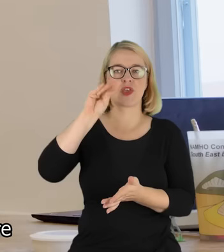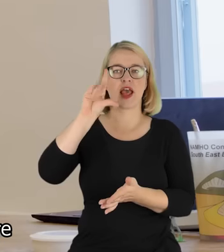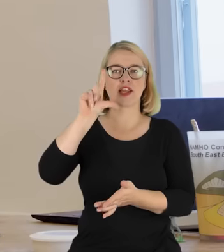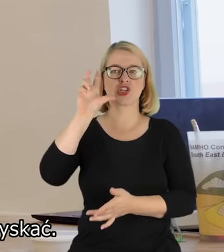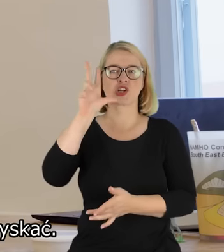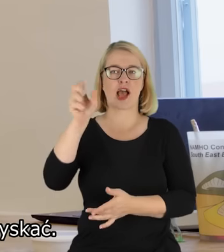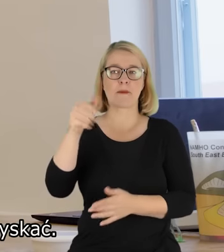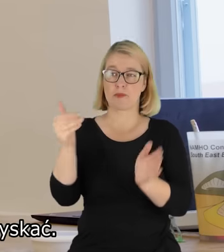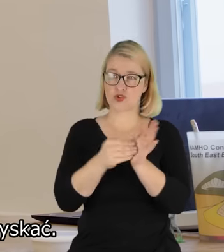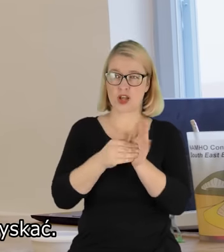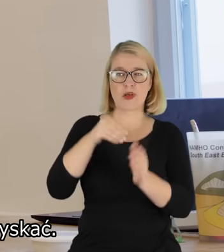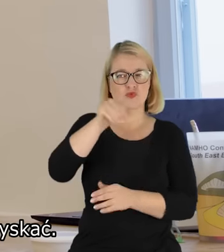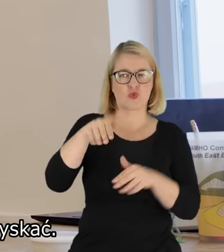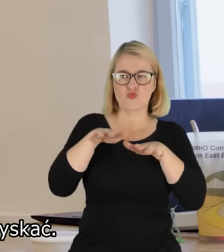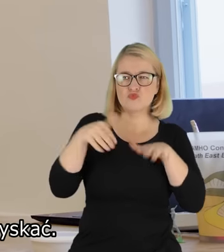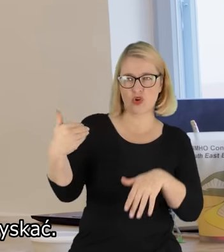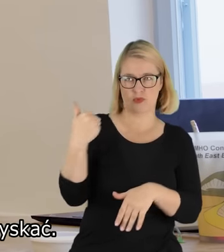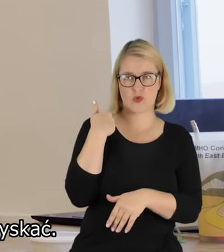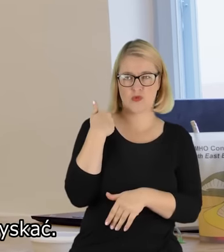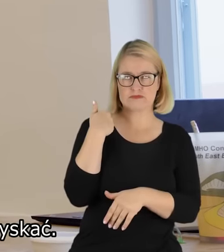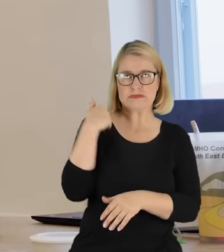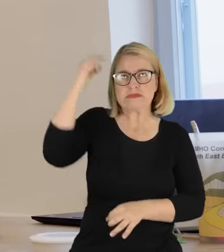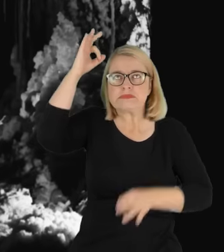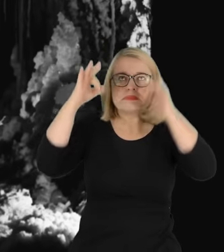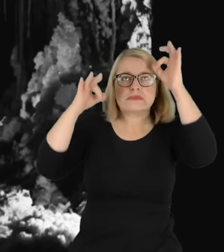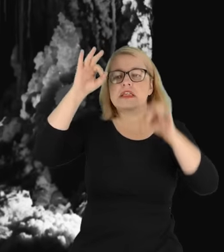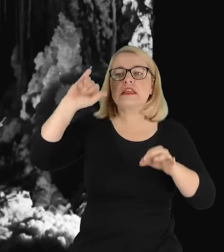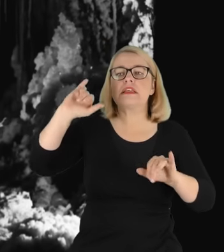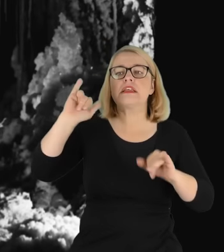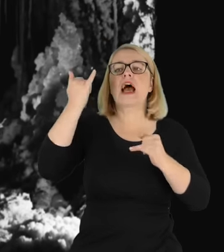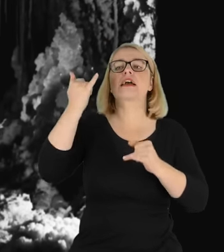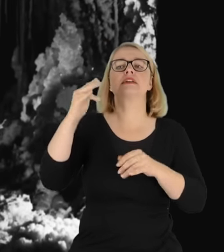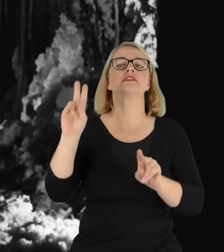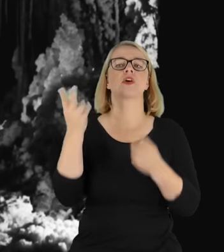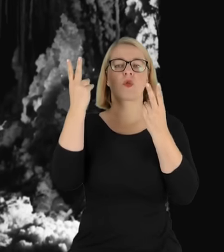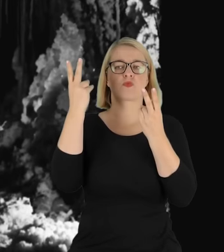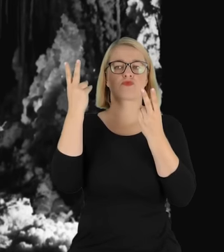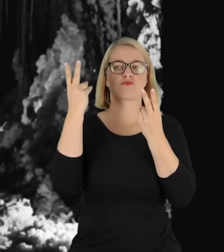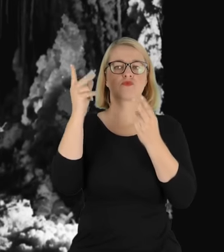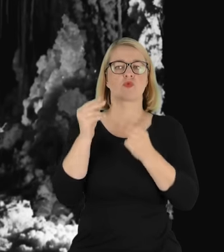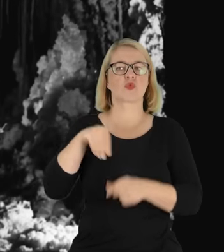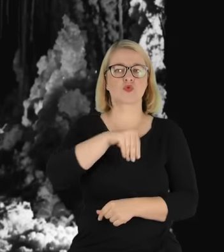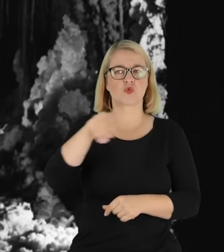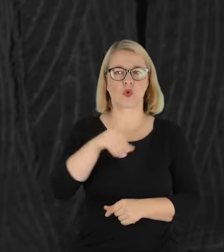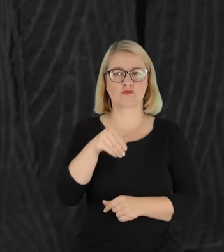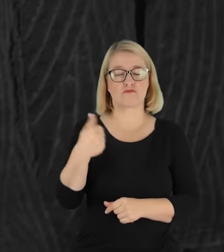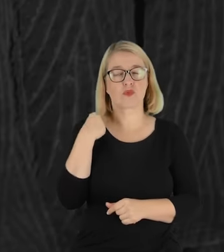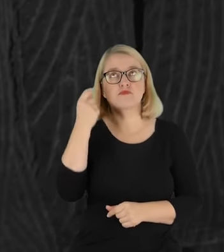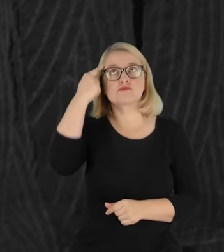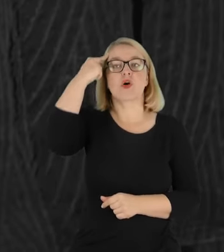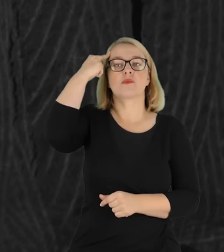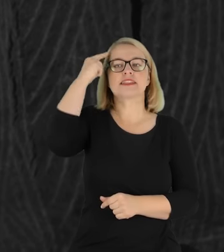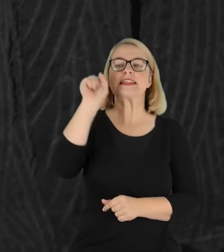sól było spore, zastanawiając się w jaki sposób ją pozyskać. Był pomysł, żeby te stare,